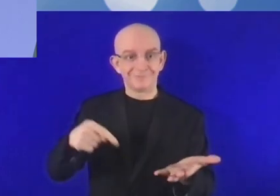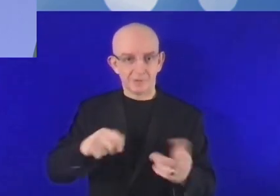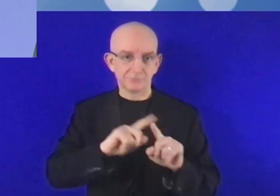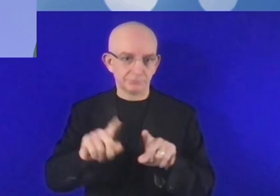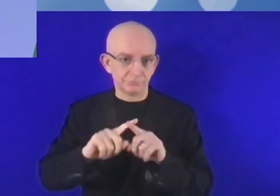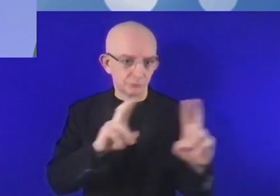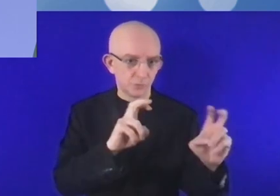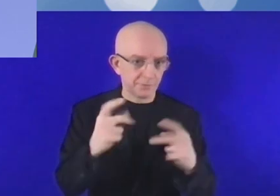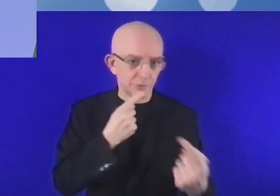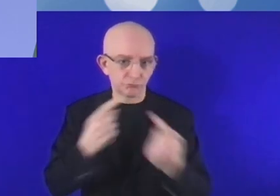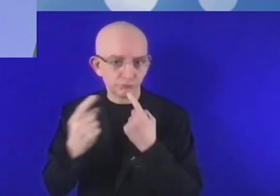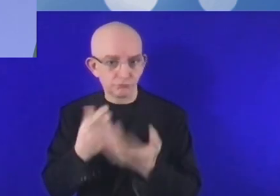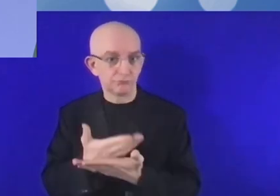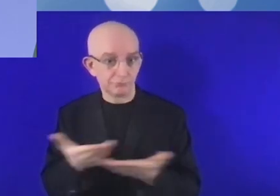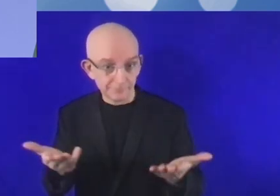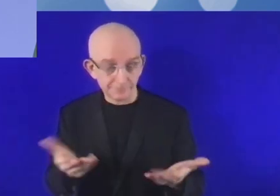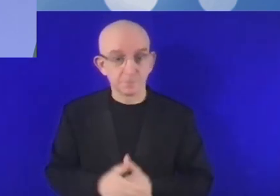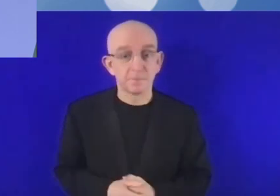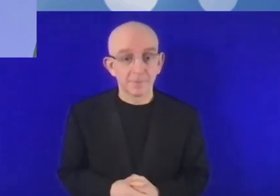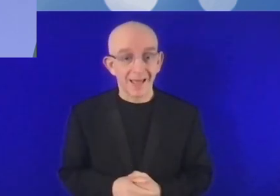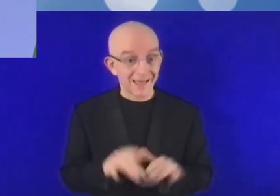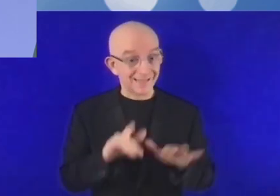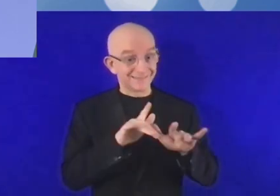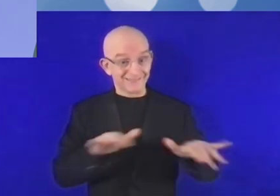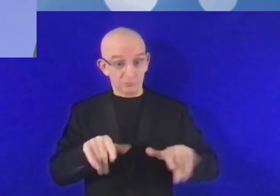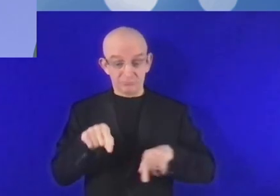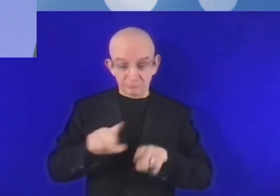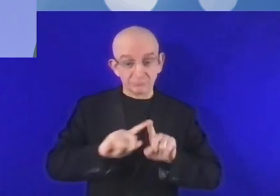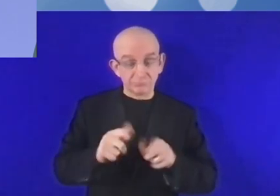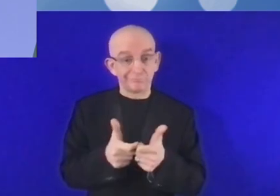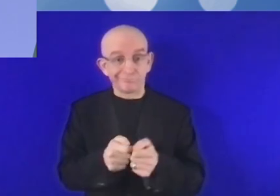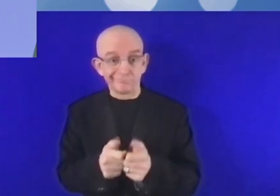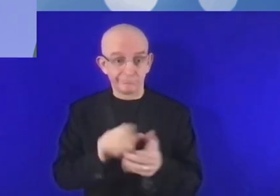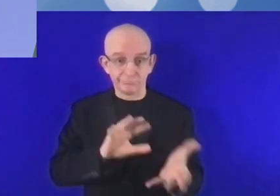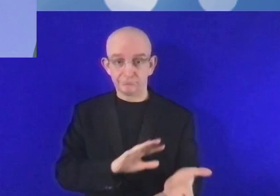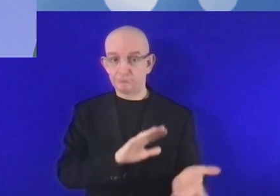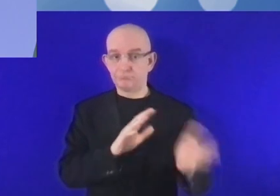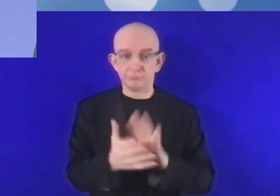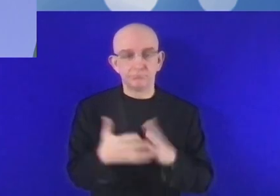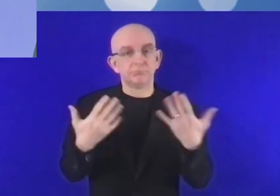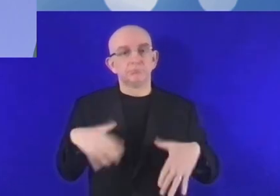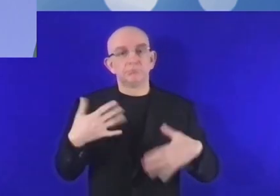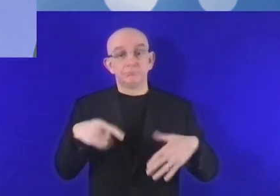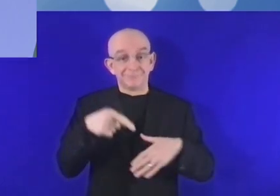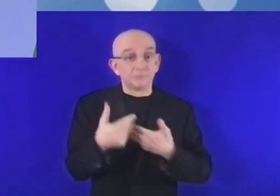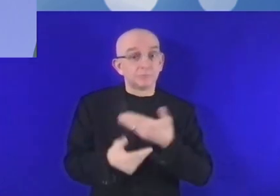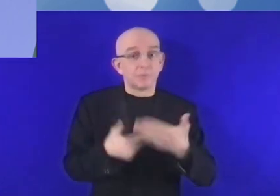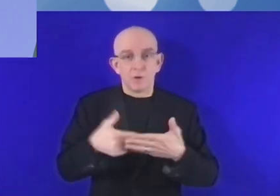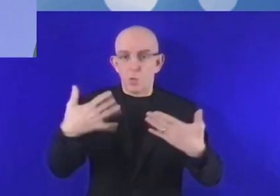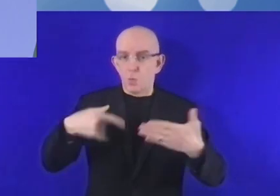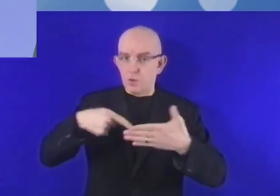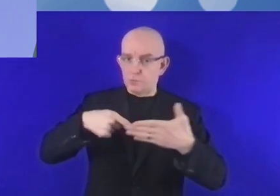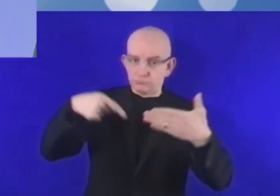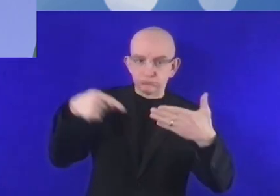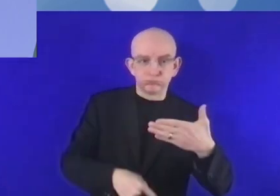'hui. C'est un processus complexe qui a des implications pour le développement économique et le développement de la